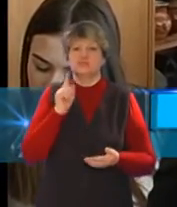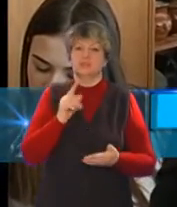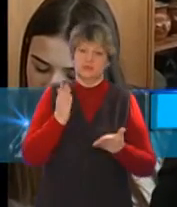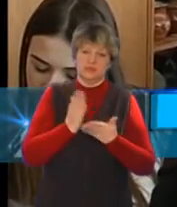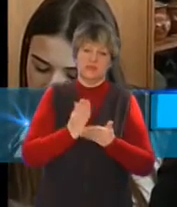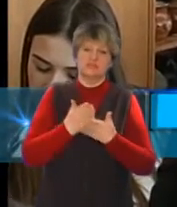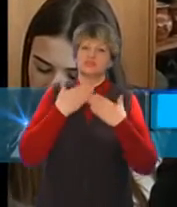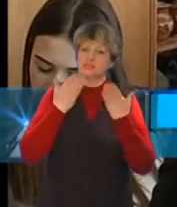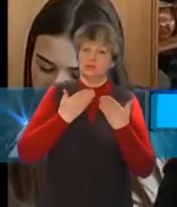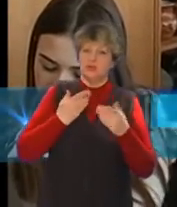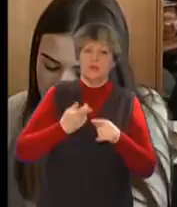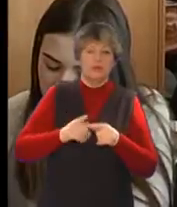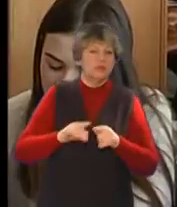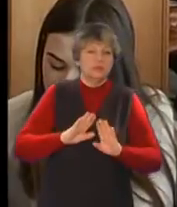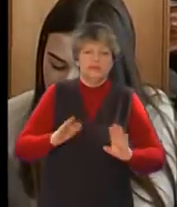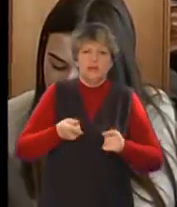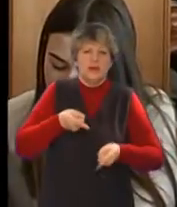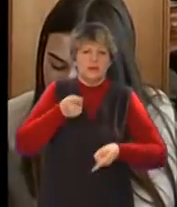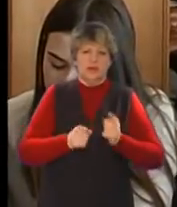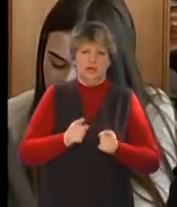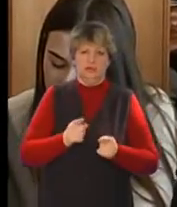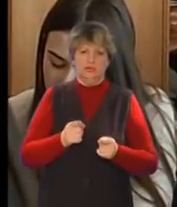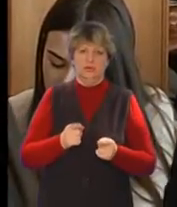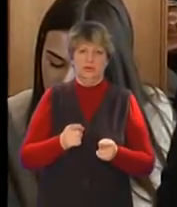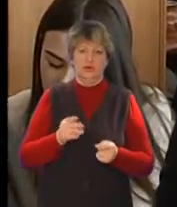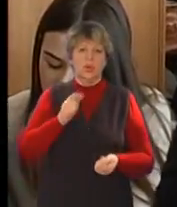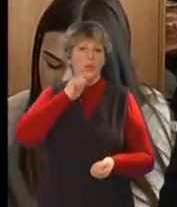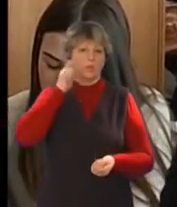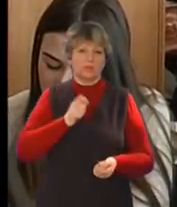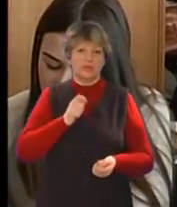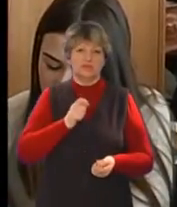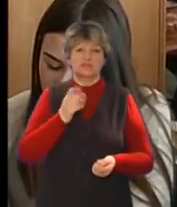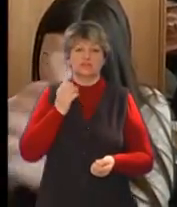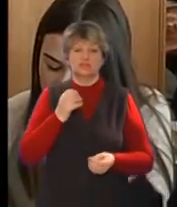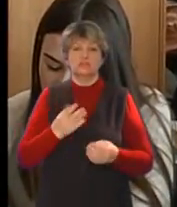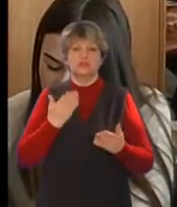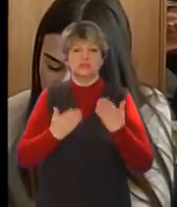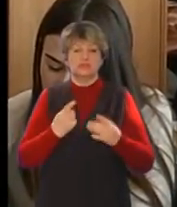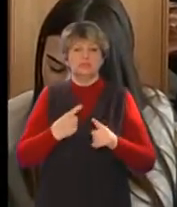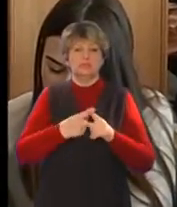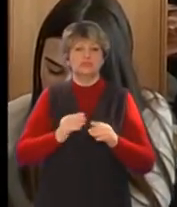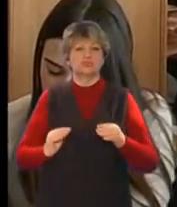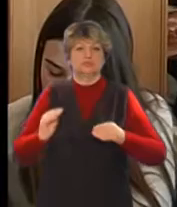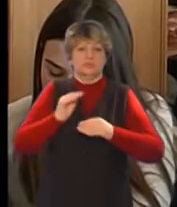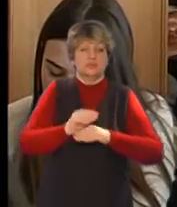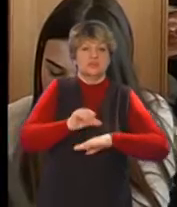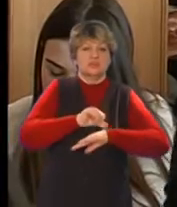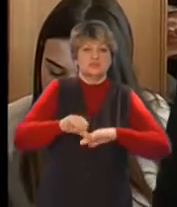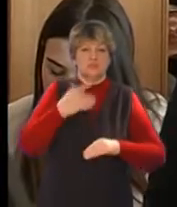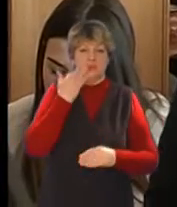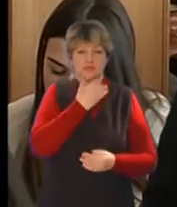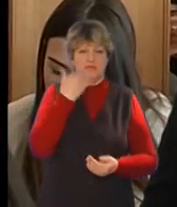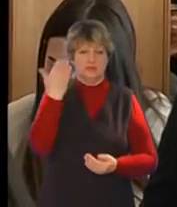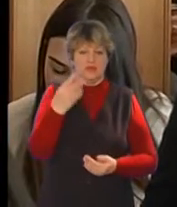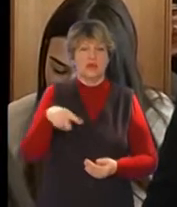читають, ну це просто нереально прочитати весь той обстрак, навіть тільки в українську літературу, що дозати ще й зарубіжно, це